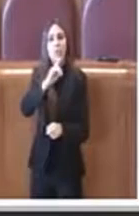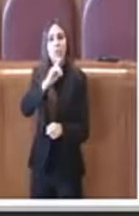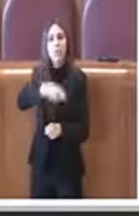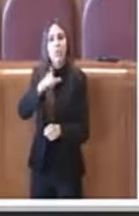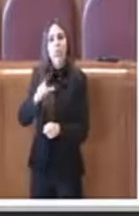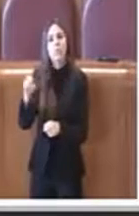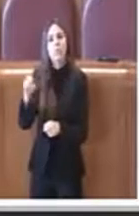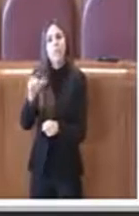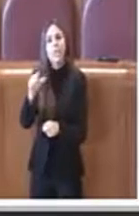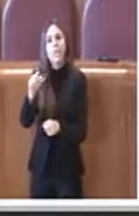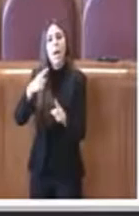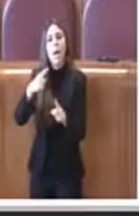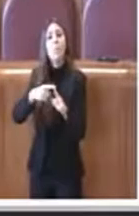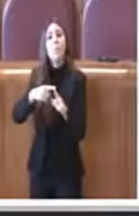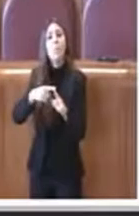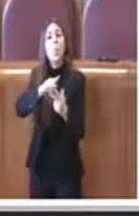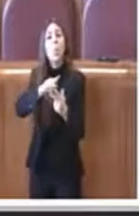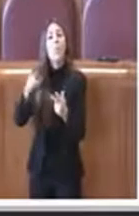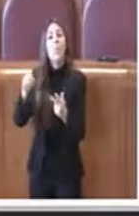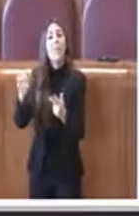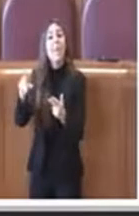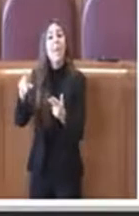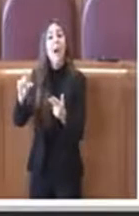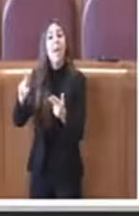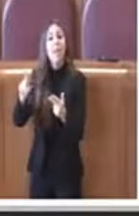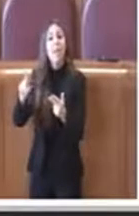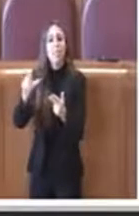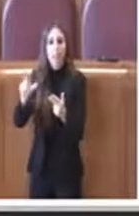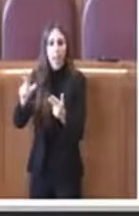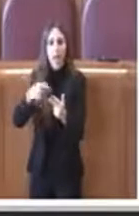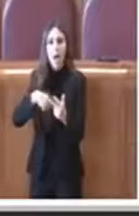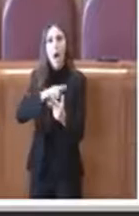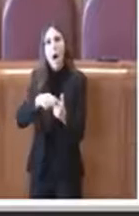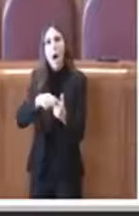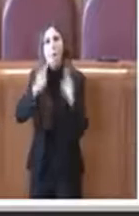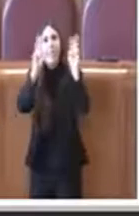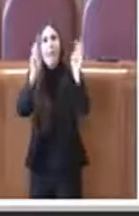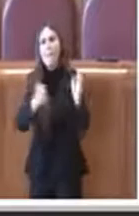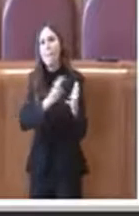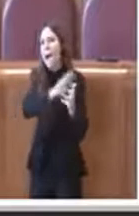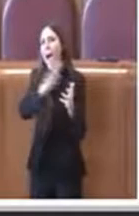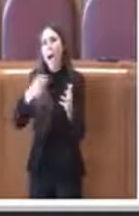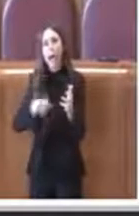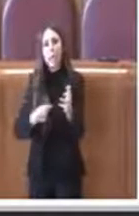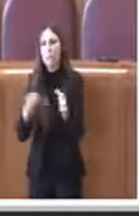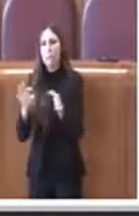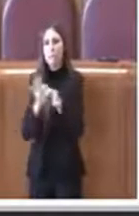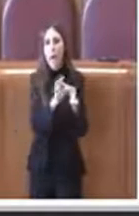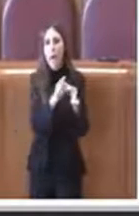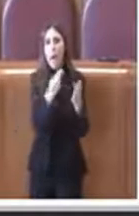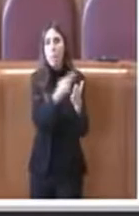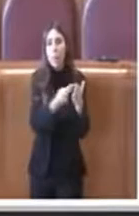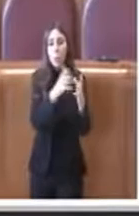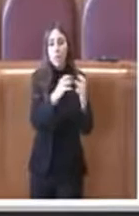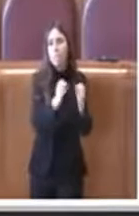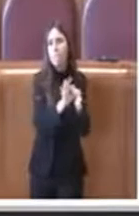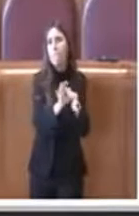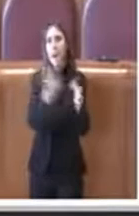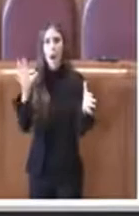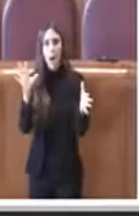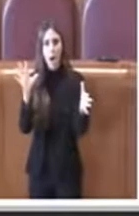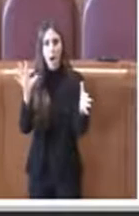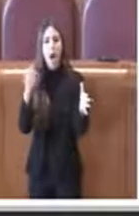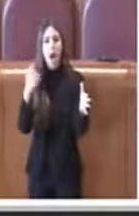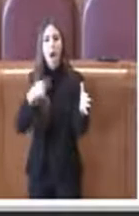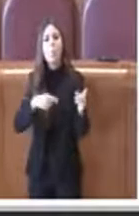CISL e FIADEL riguarda tutt'altri argomenti rispetto a questo piano industriale e all'approvazione dei bilanci per la